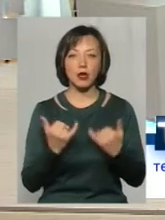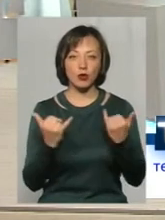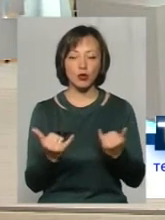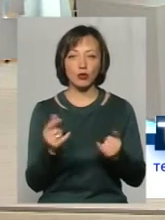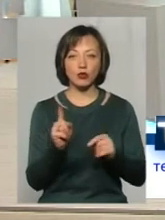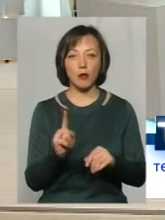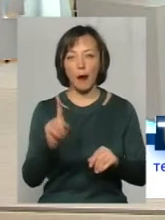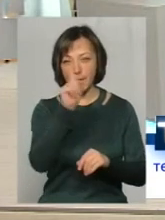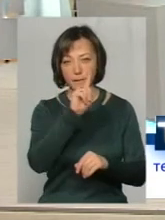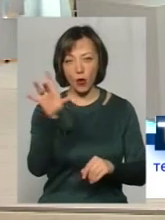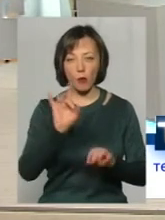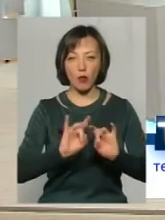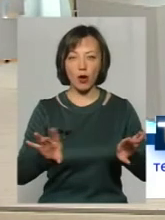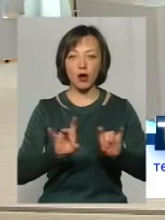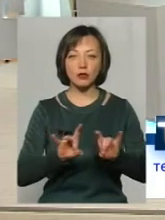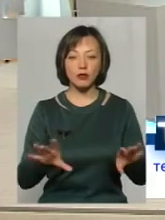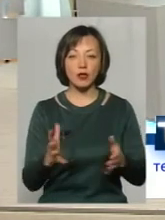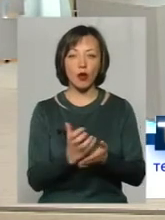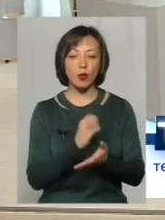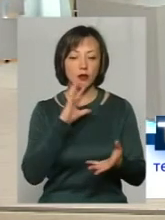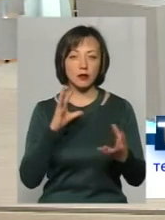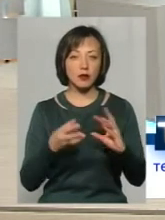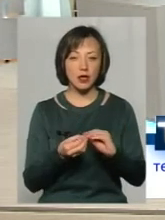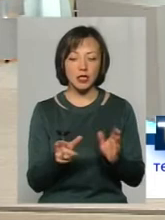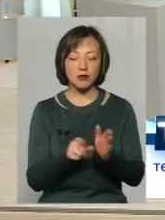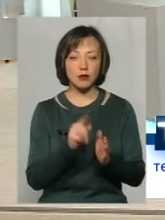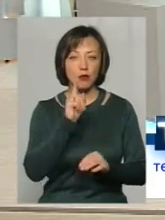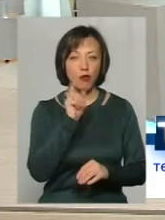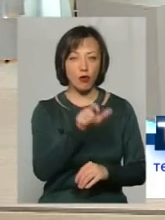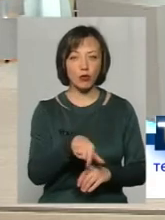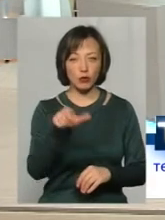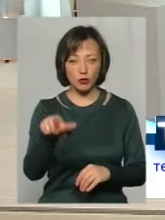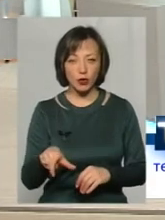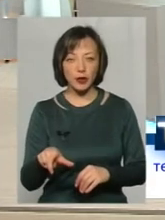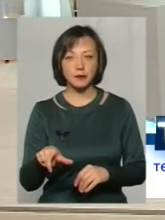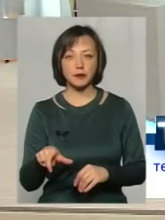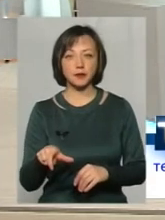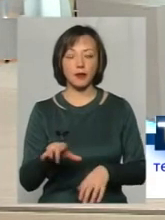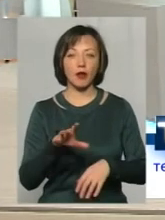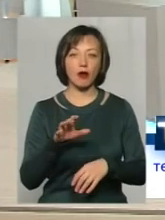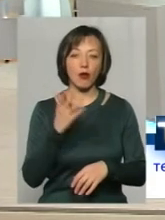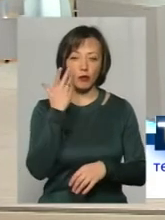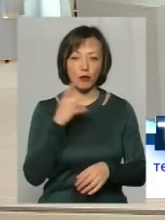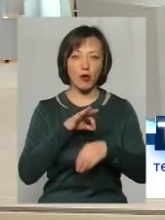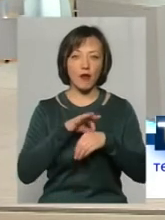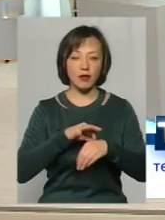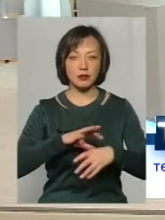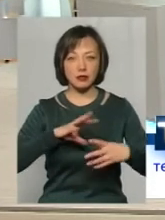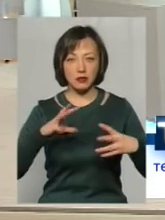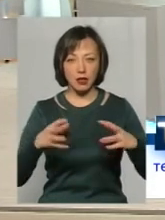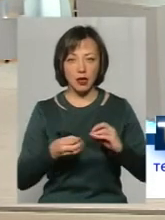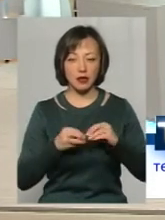популяризувати і находити спільну мову з молоддю, з молодими людьми в проведенні таких загальних